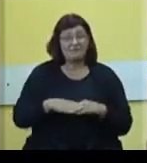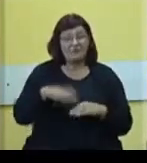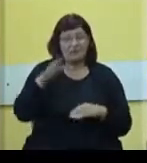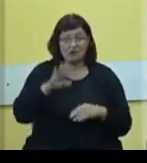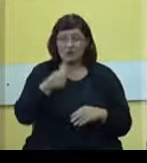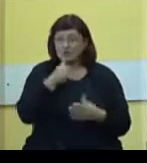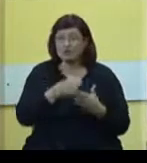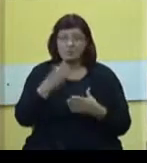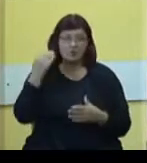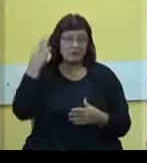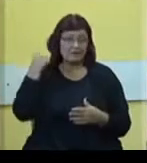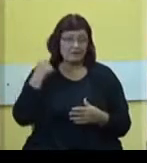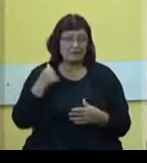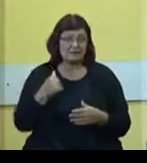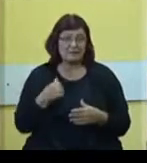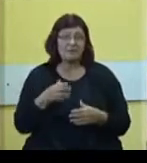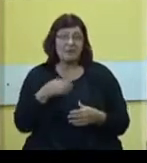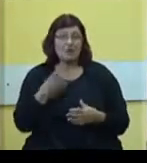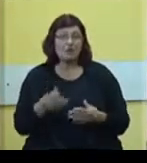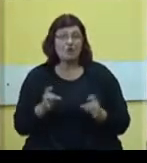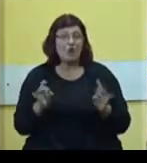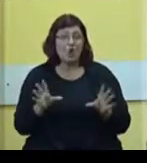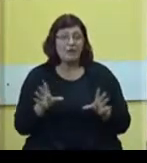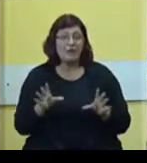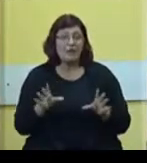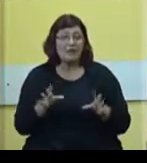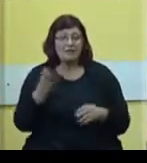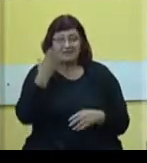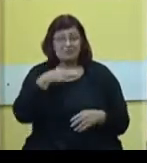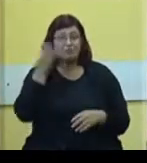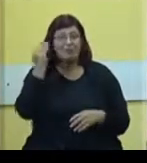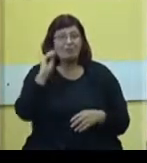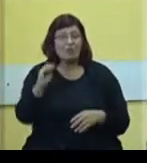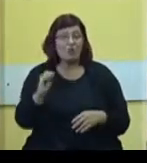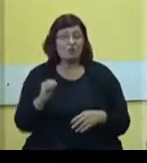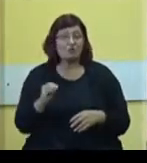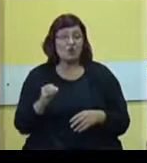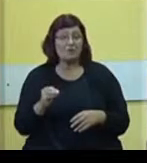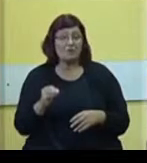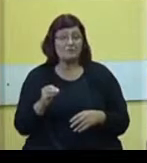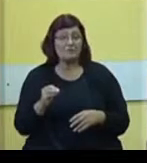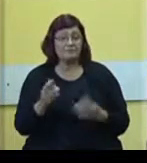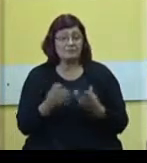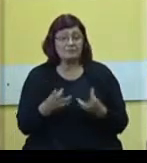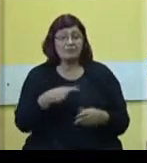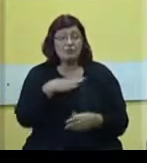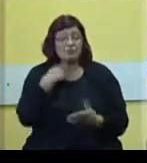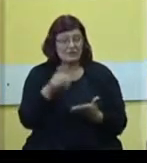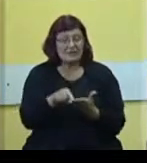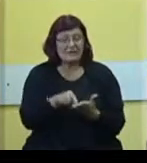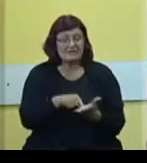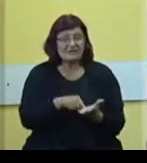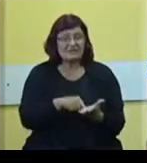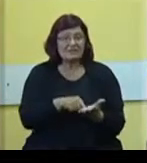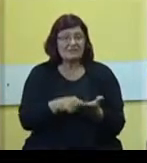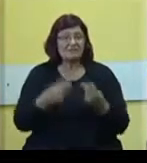bio u prethodnim sazivima, pa da kažeš, okej, ispunjavaju obećanje. Međutim, nije, čak je, kao što možemo na dosta stavki da vidimo, i